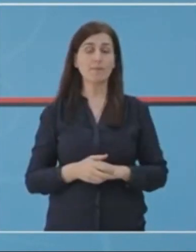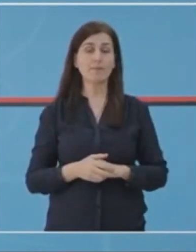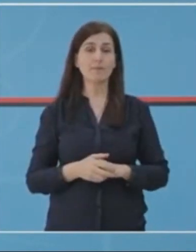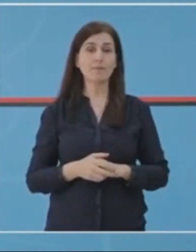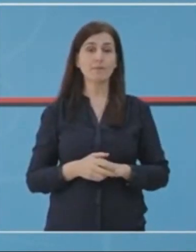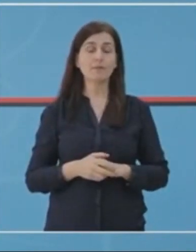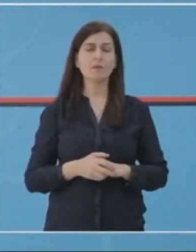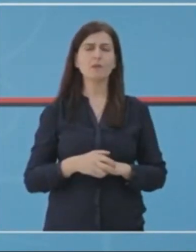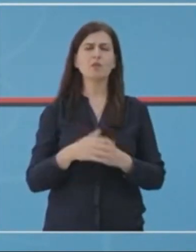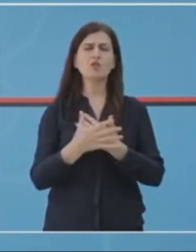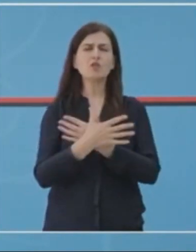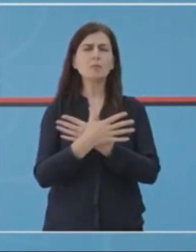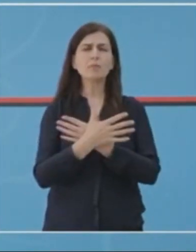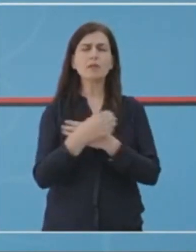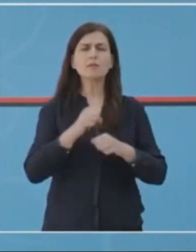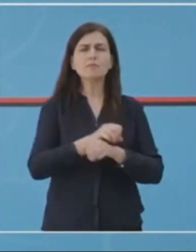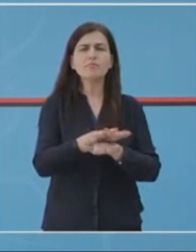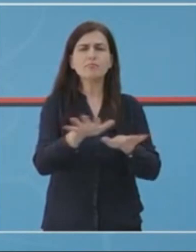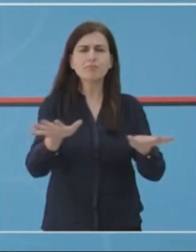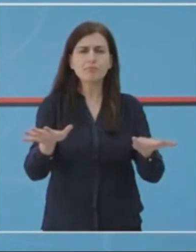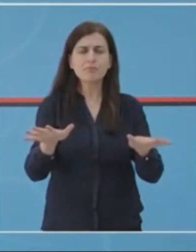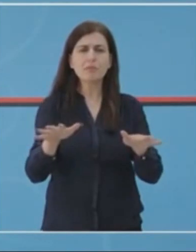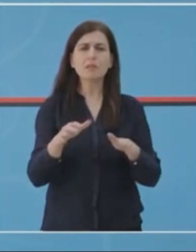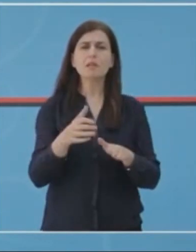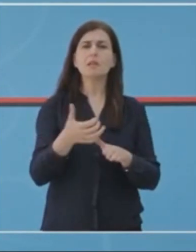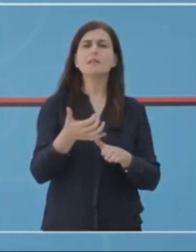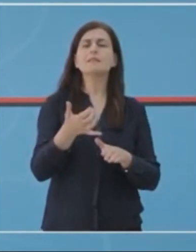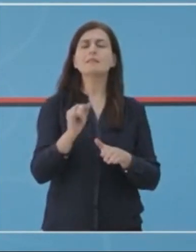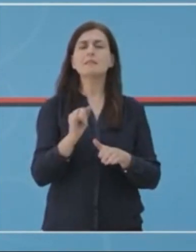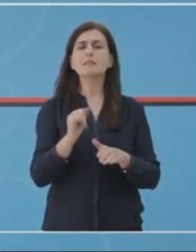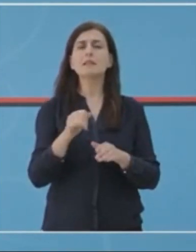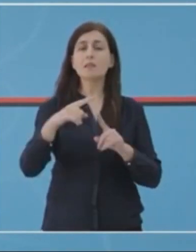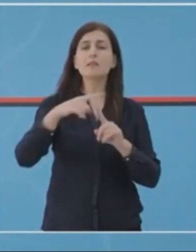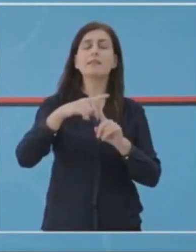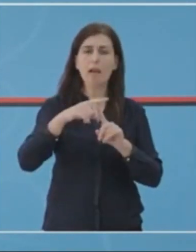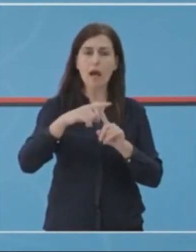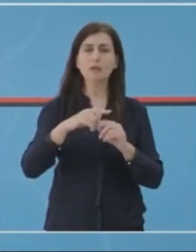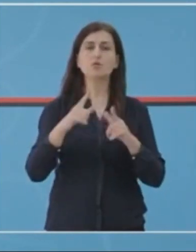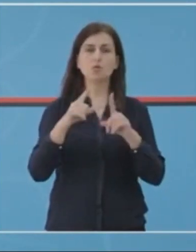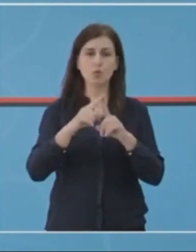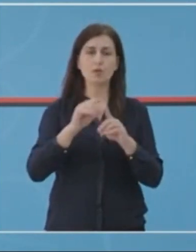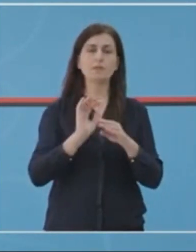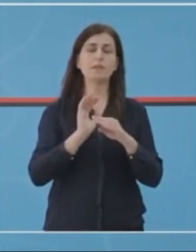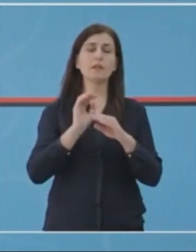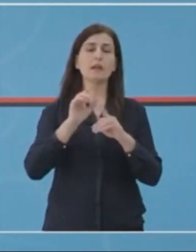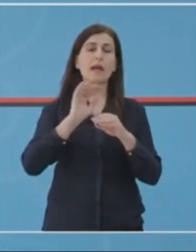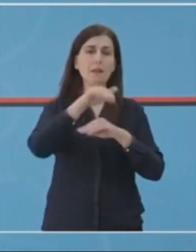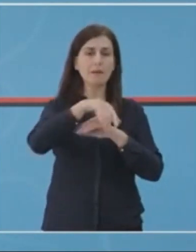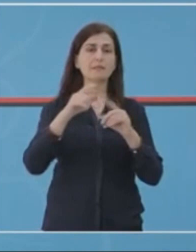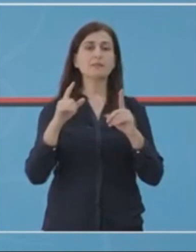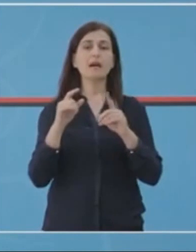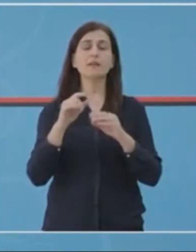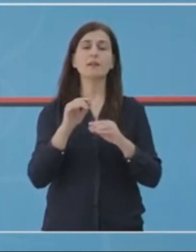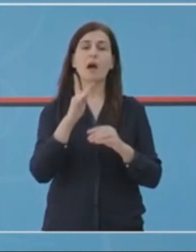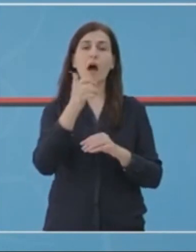Harta e të prej kurve nga COVID-19 zjerohet në Tiran, Durës, Elbasan, Hans,